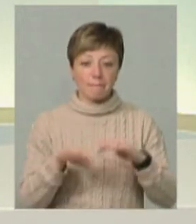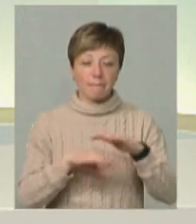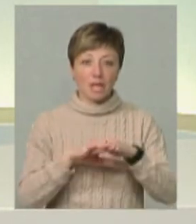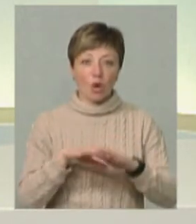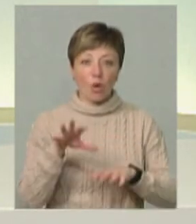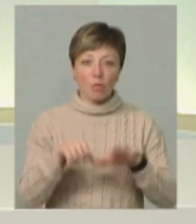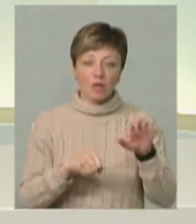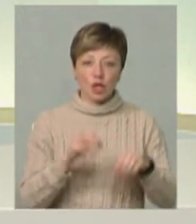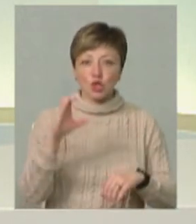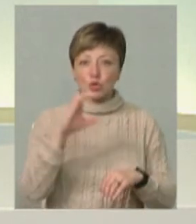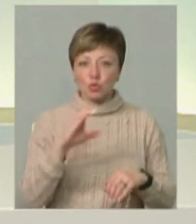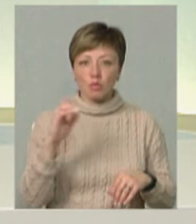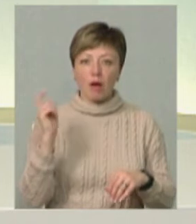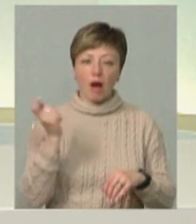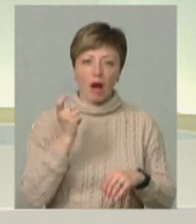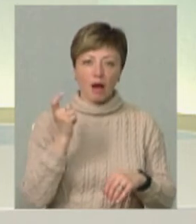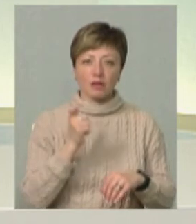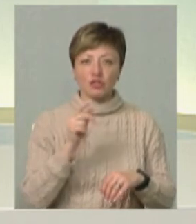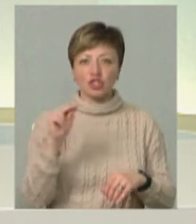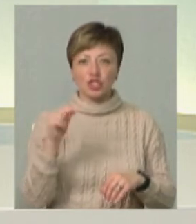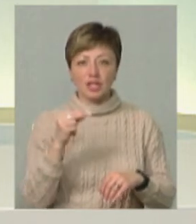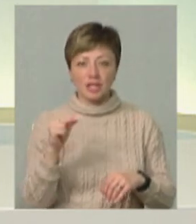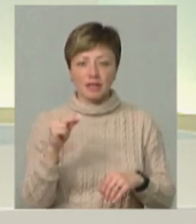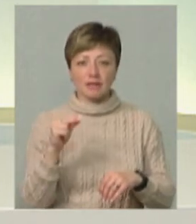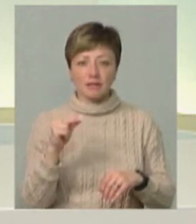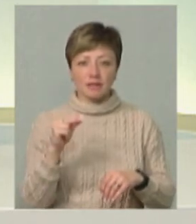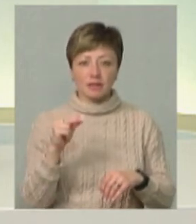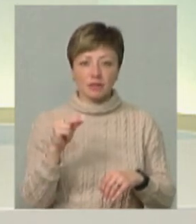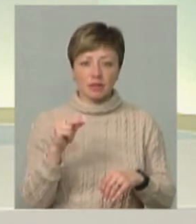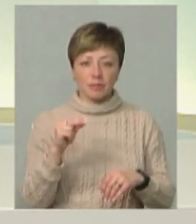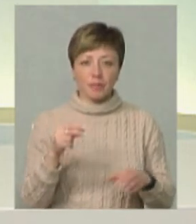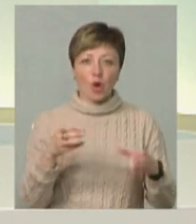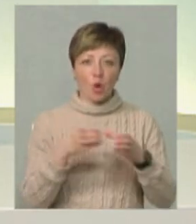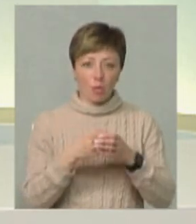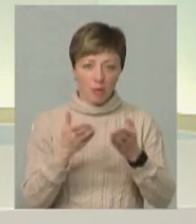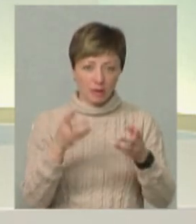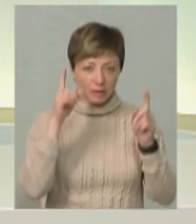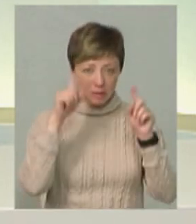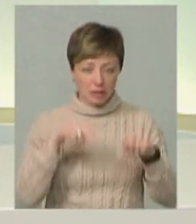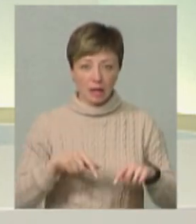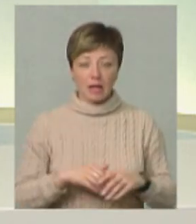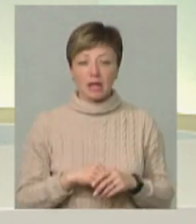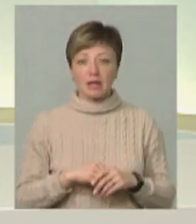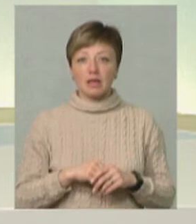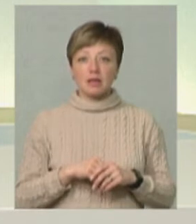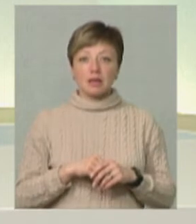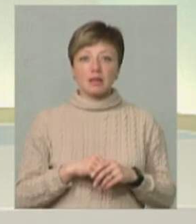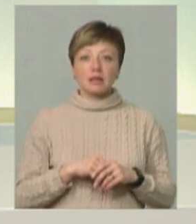і Суми, і Харків, і Чернівщина. Ну, в принципі, громада про це знає. І